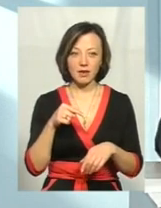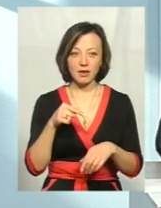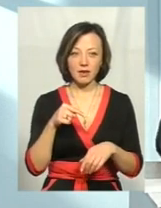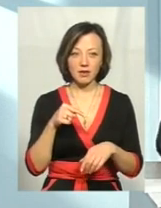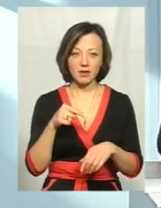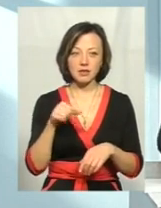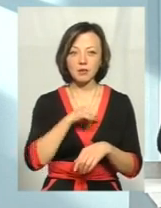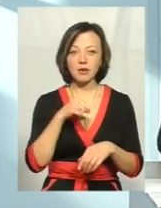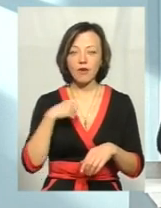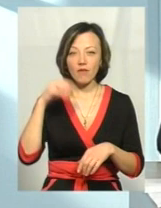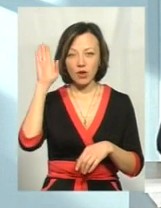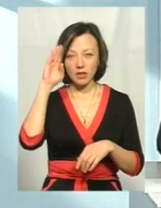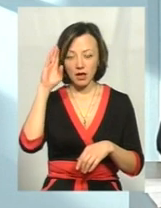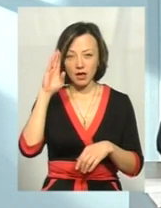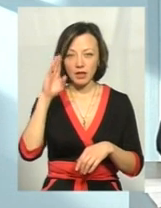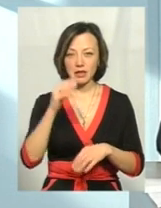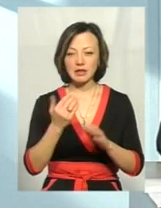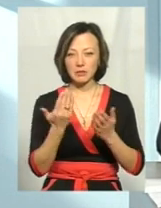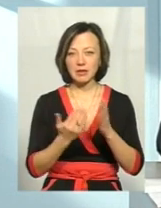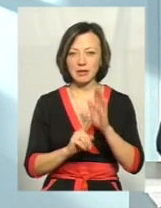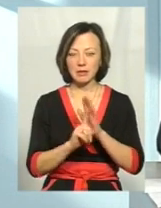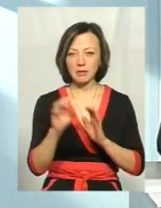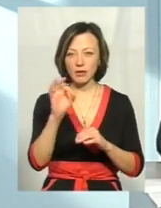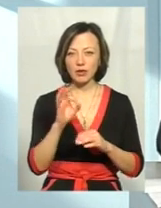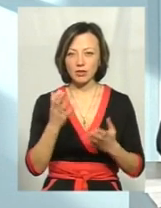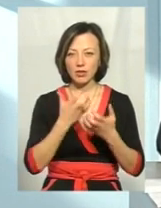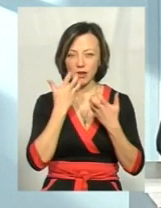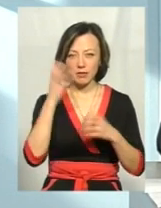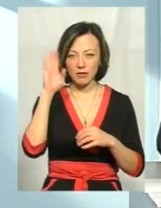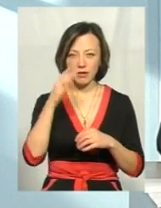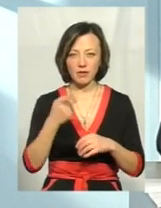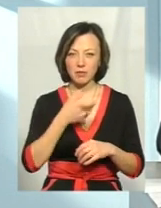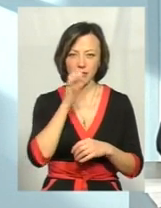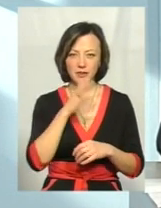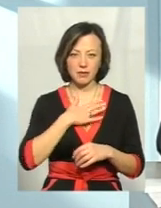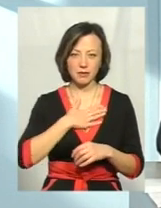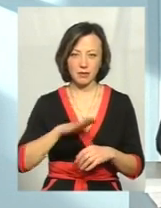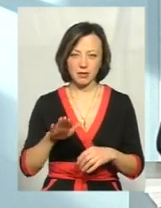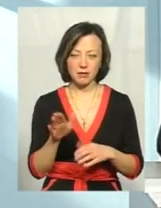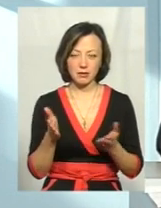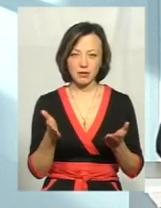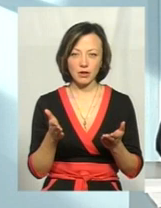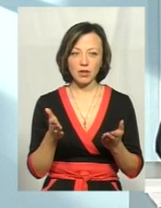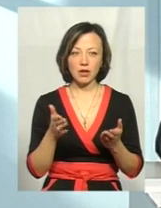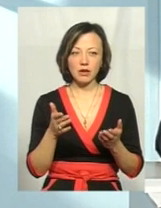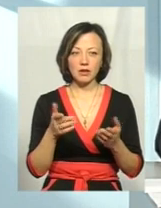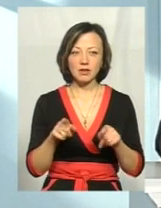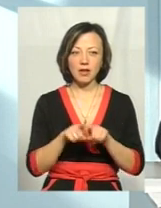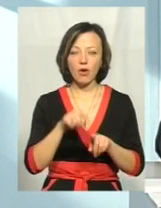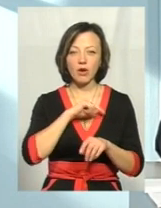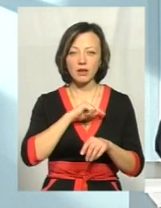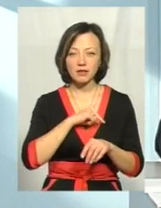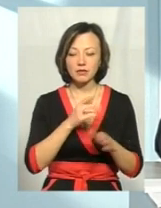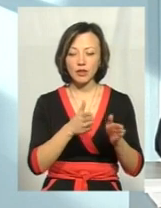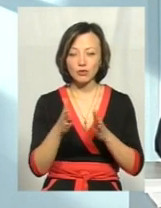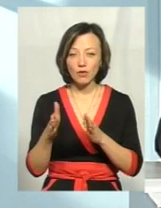самі, якщо вода, навіть температурний режим води. Якщо тепла вода, вам вже пити неприємно. З роками так організм людей